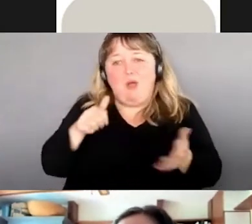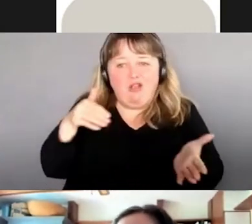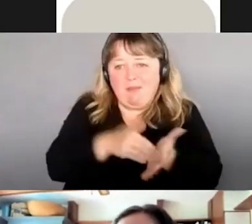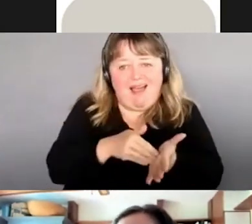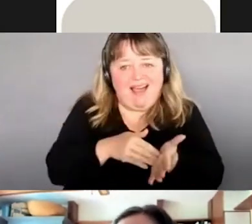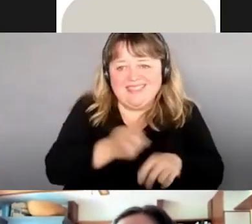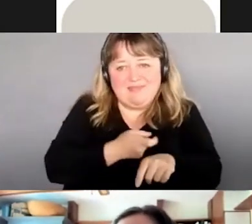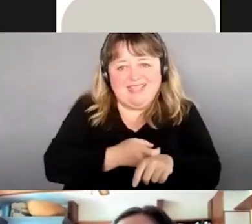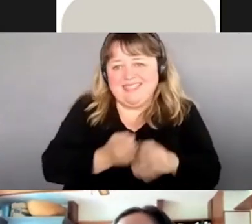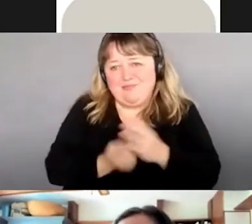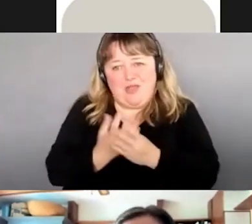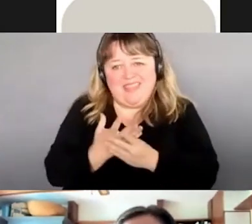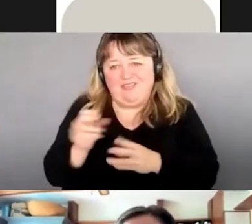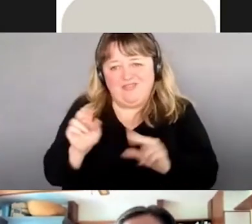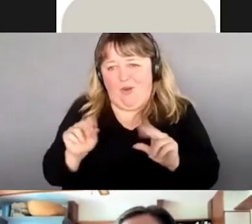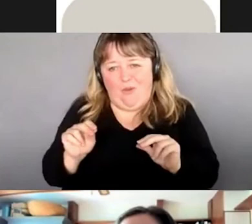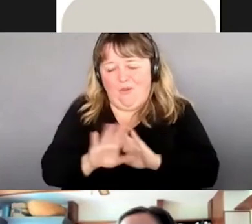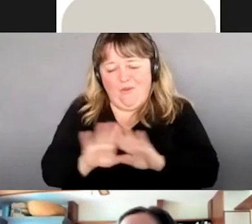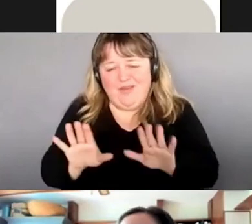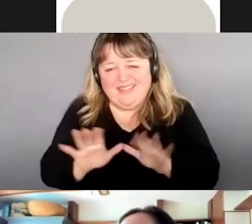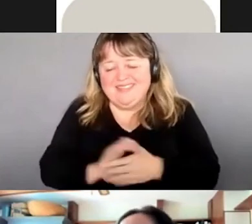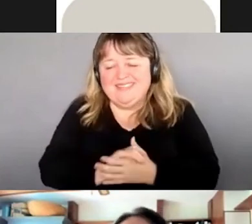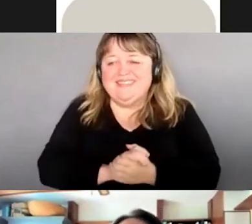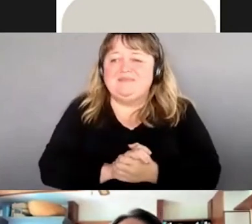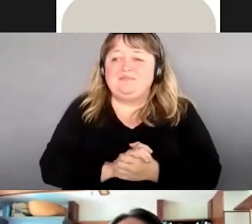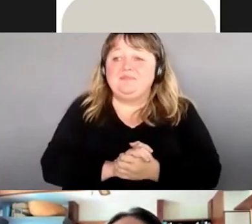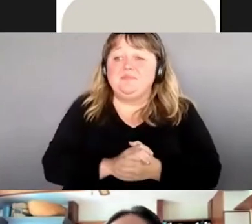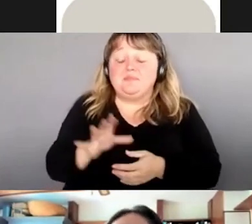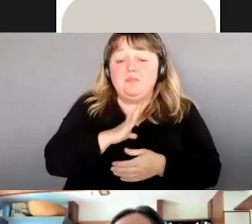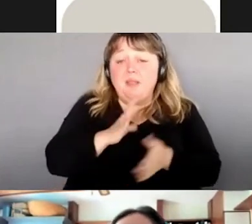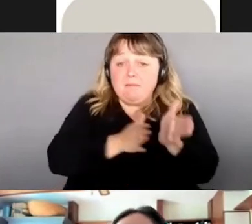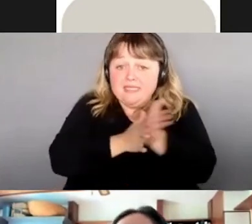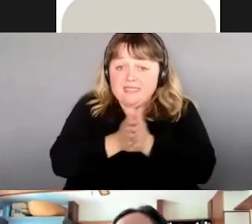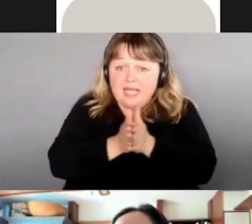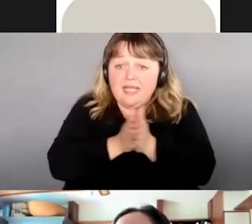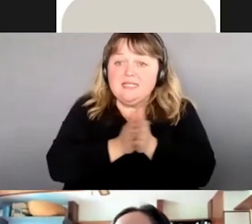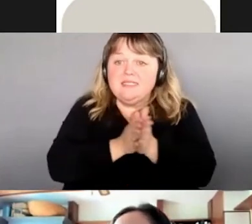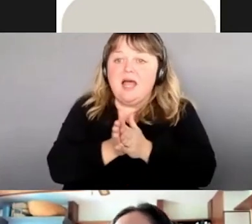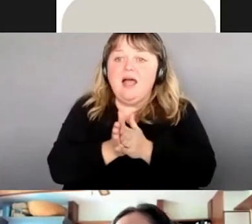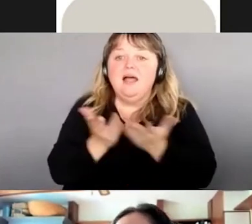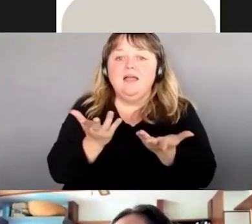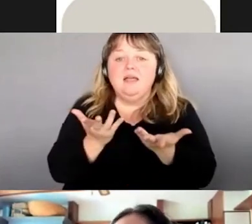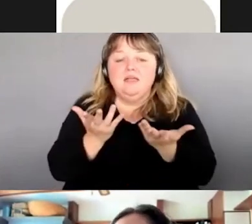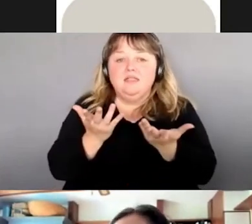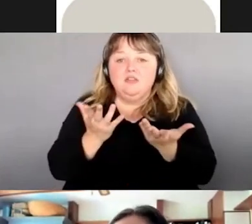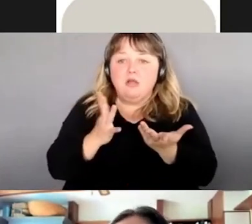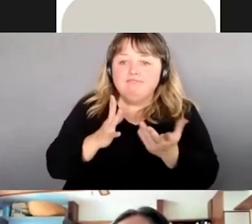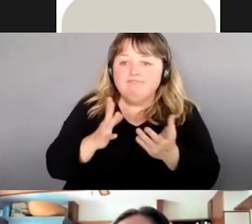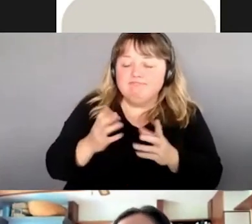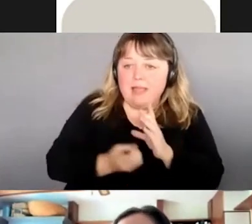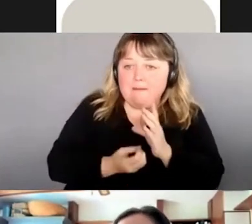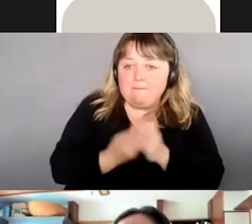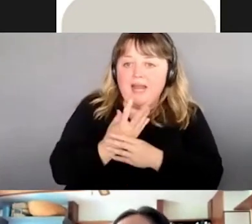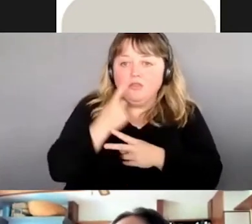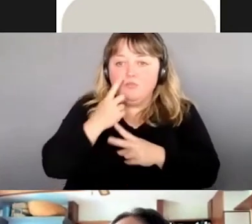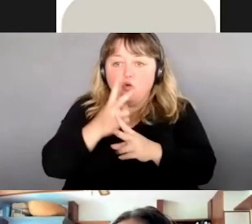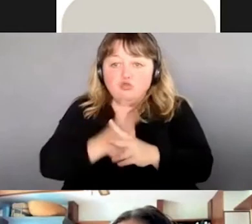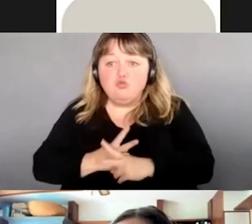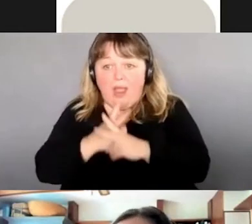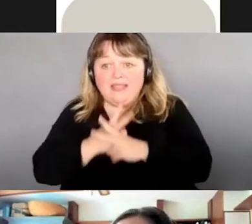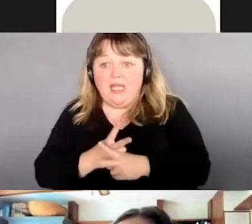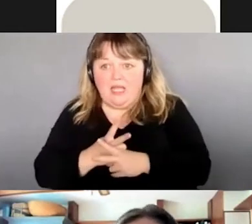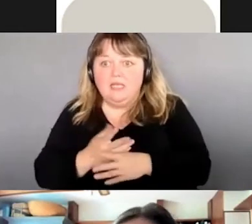moderne, vraiment pas. Mais c'est intéressant d'inclure nos plantes médicinales dans notre